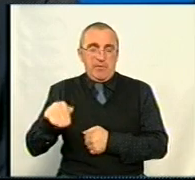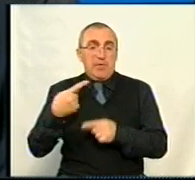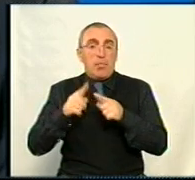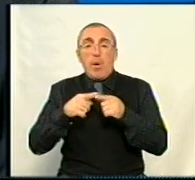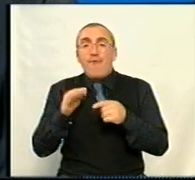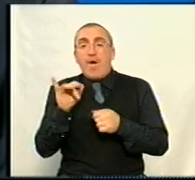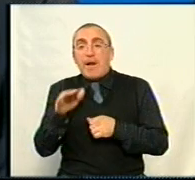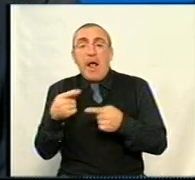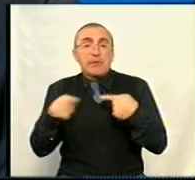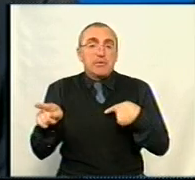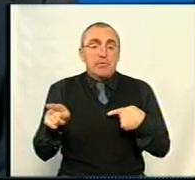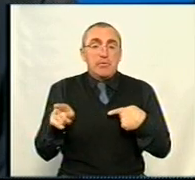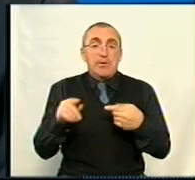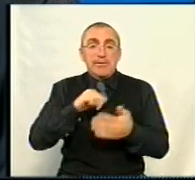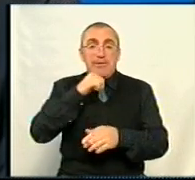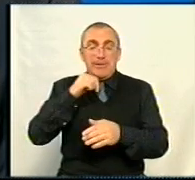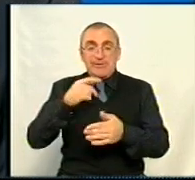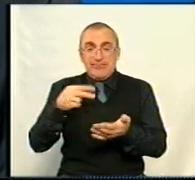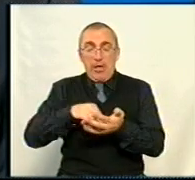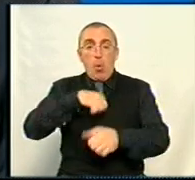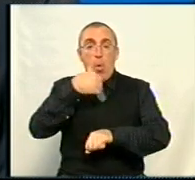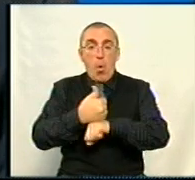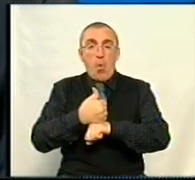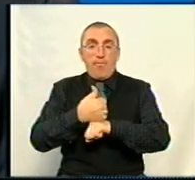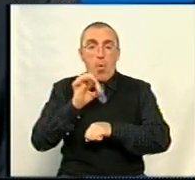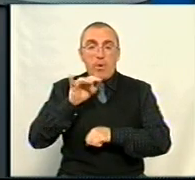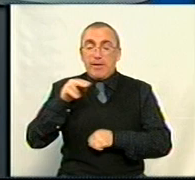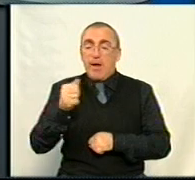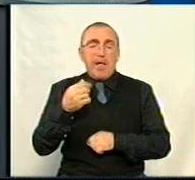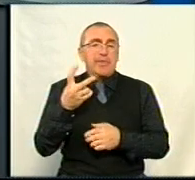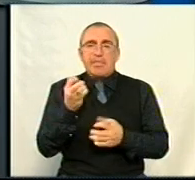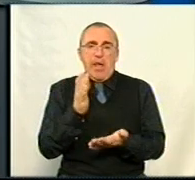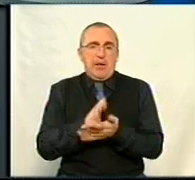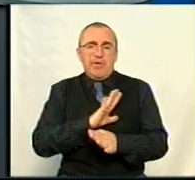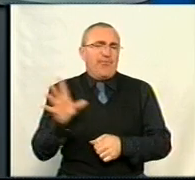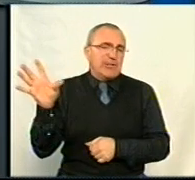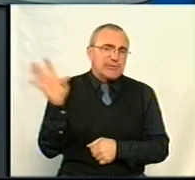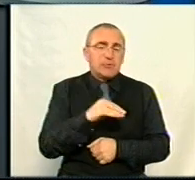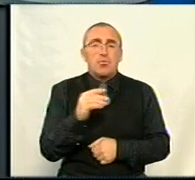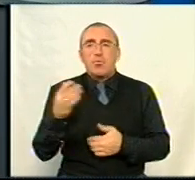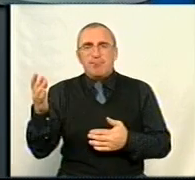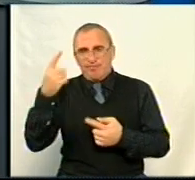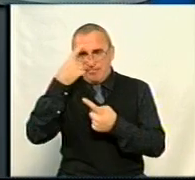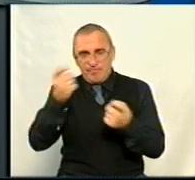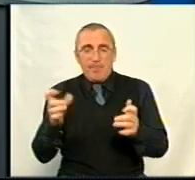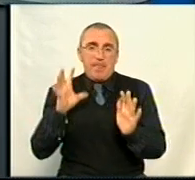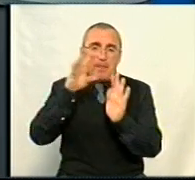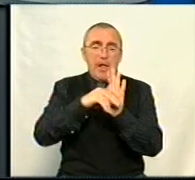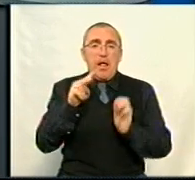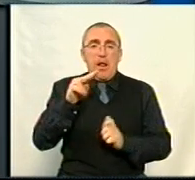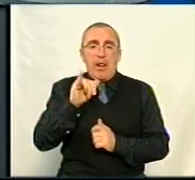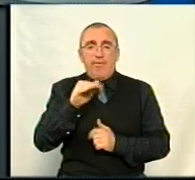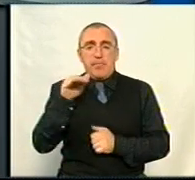варіанту, як стати головою РДА, не прийшовши Ліфт, не існує. Тому всіх заохочую подаватись на Ліфт.